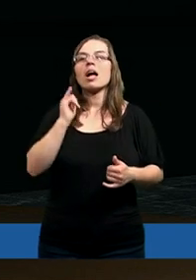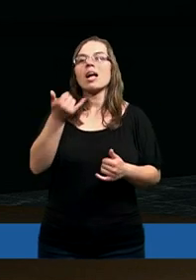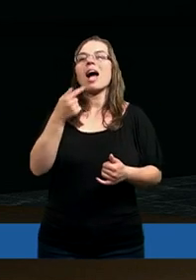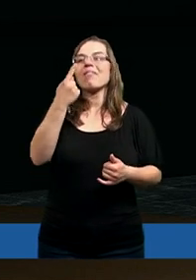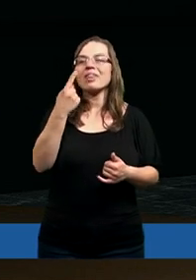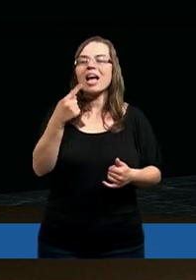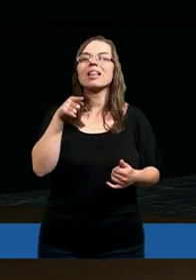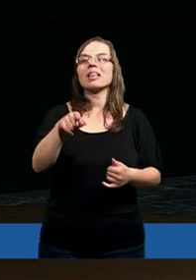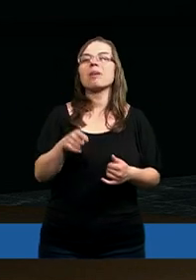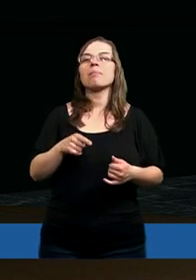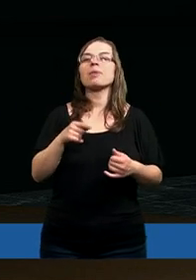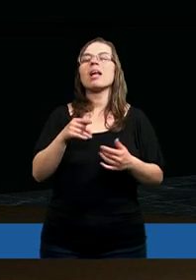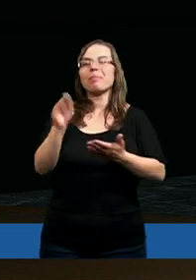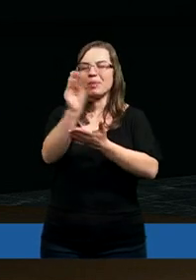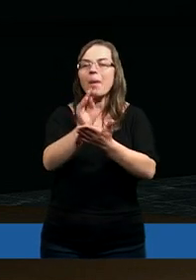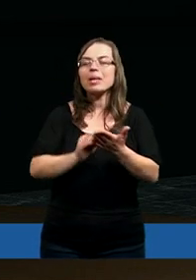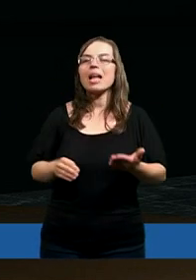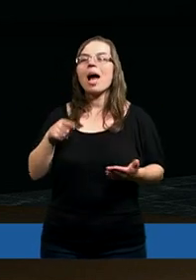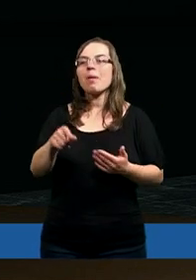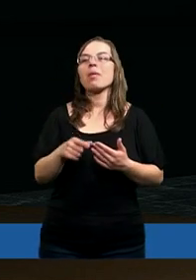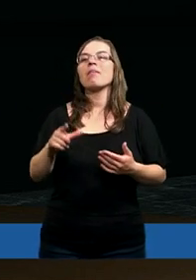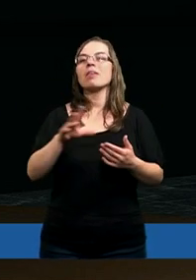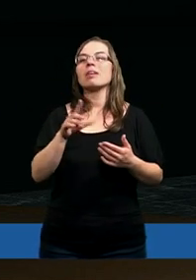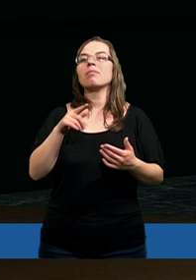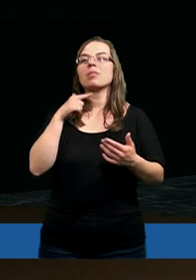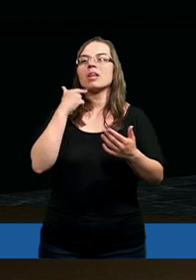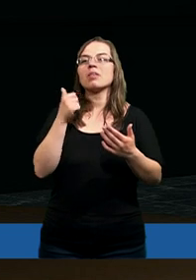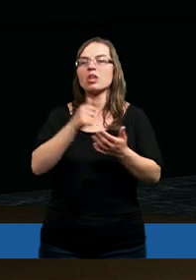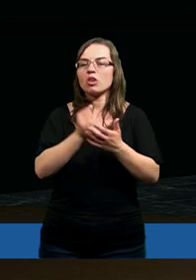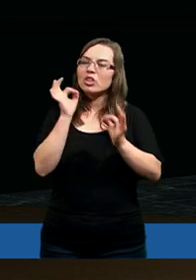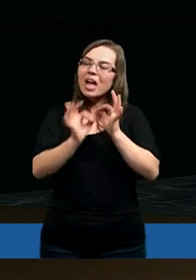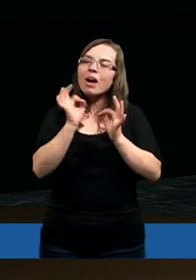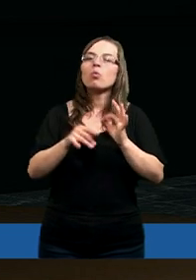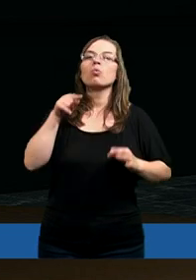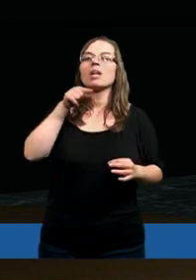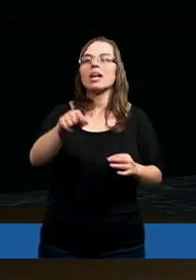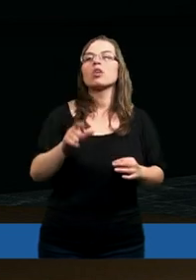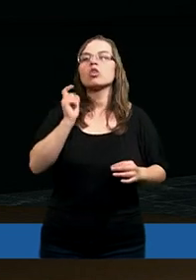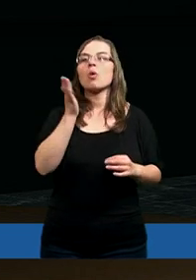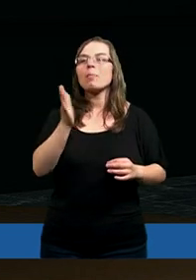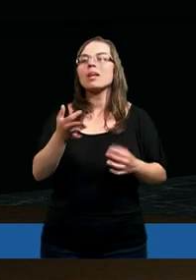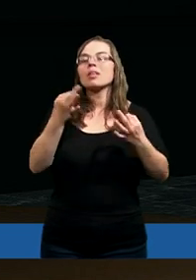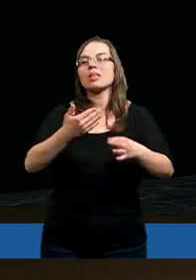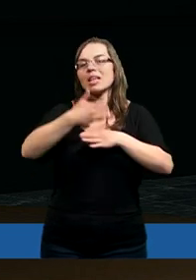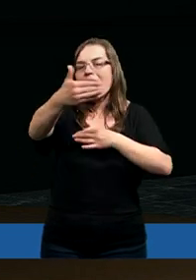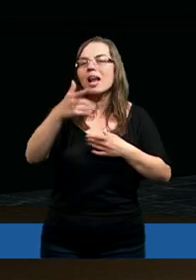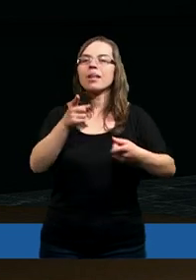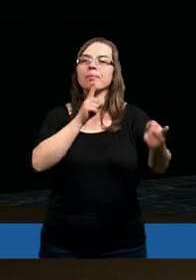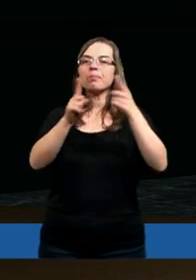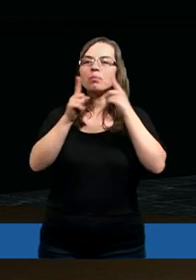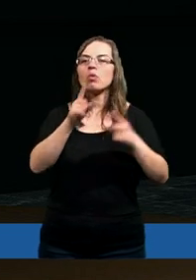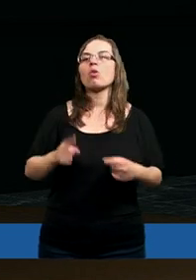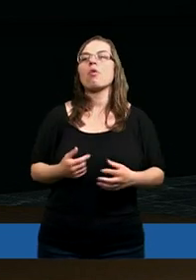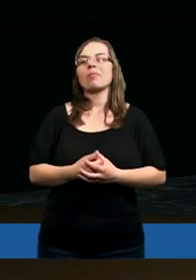jakimś jednym celem napisania listu, a szczególnie tego, co jest w drugim rozdziale